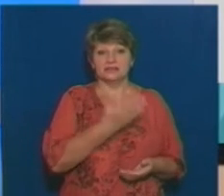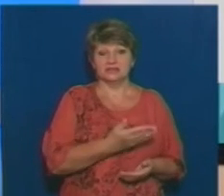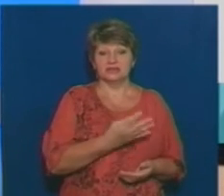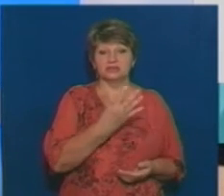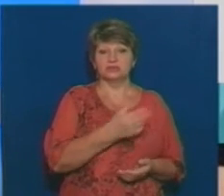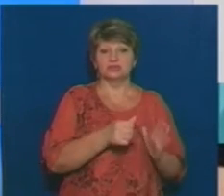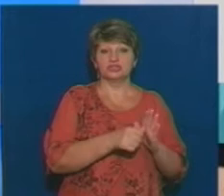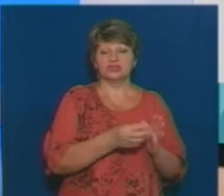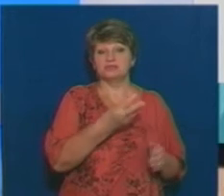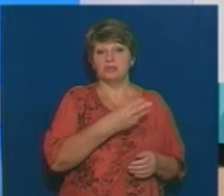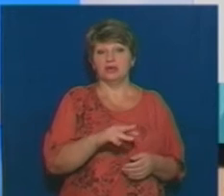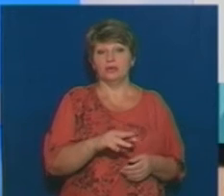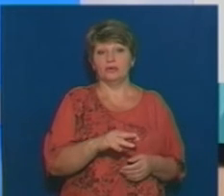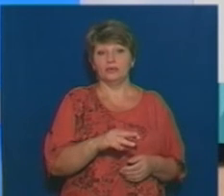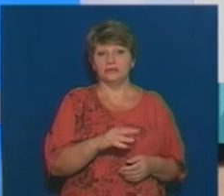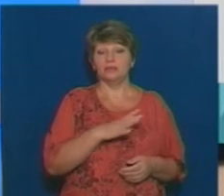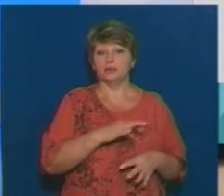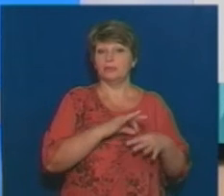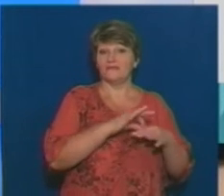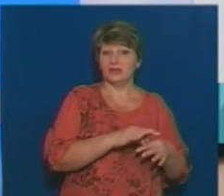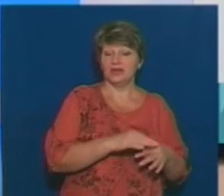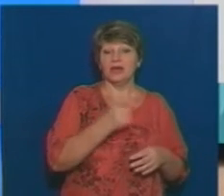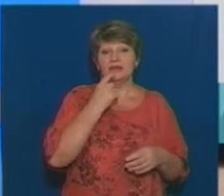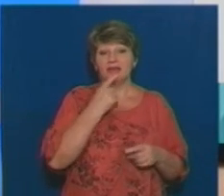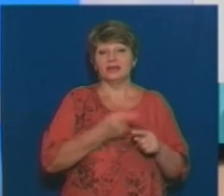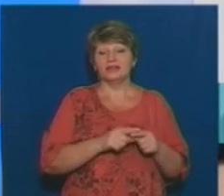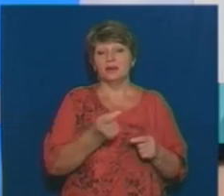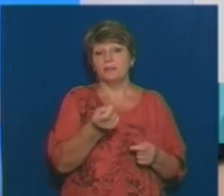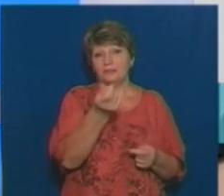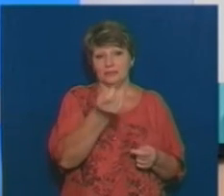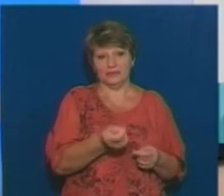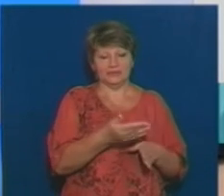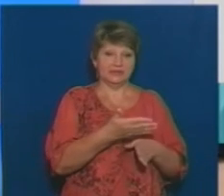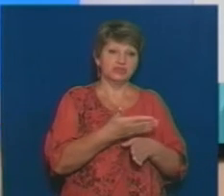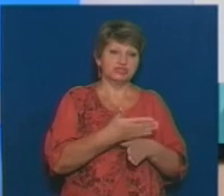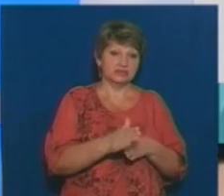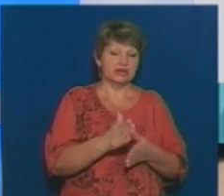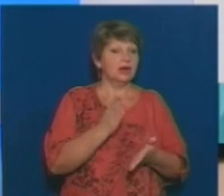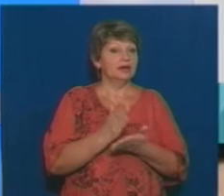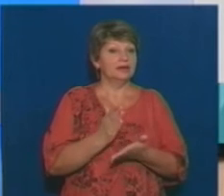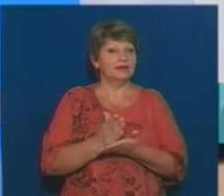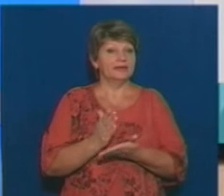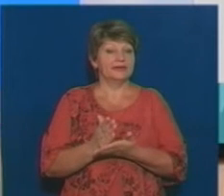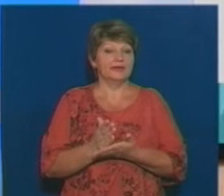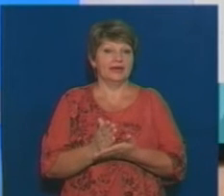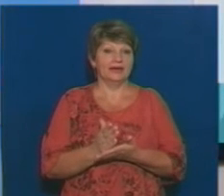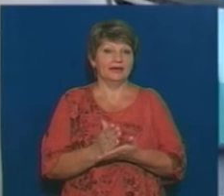скільки мільйонів був останній тендер проведений, яйця – це мізерна частина, це просто один з таких речей, на які ми можемо